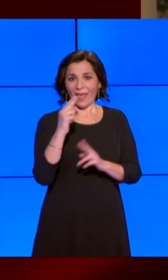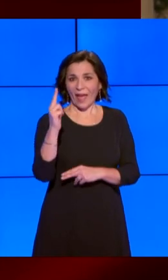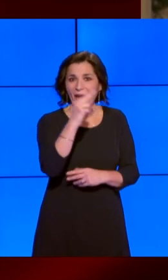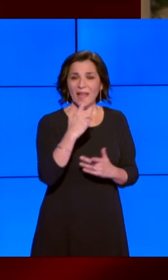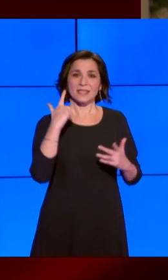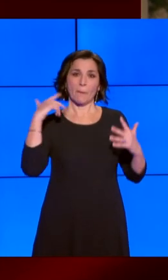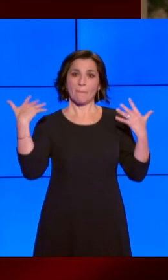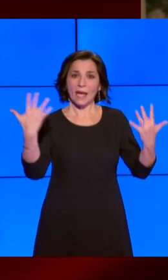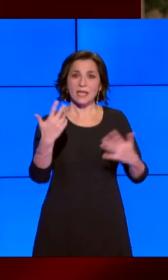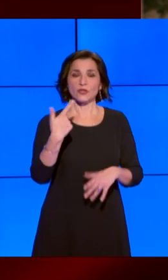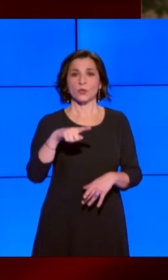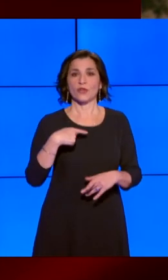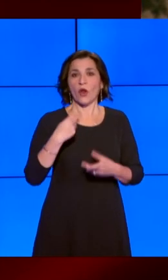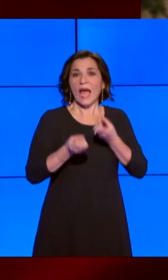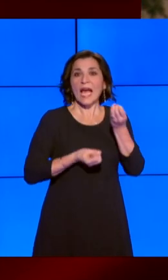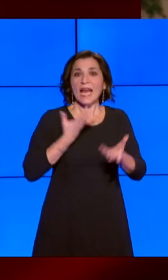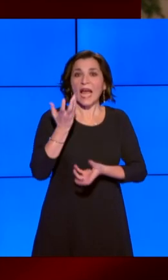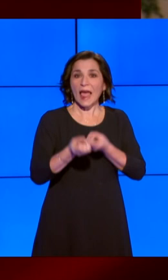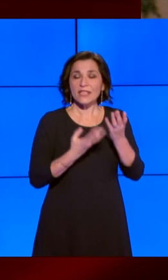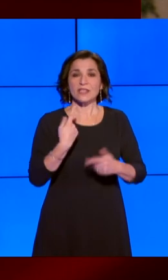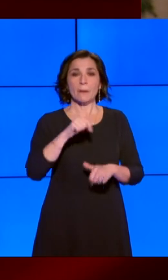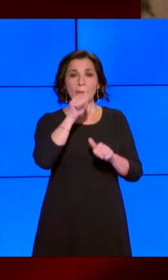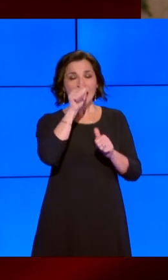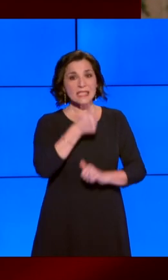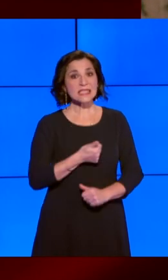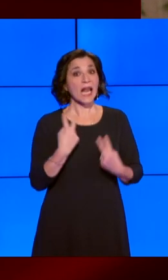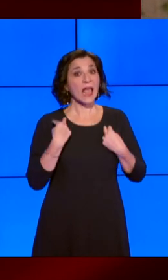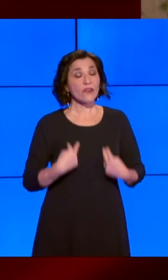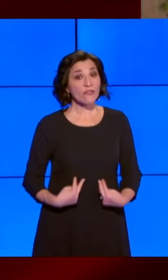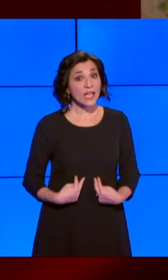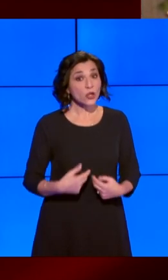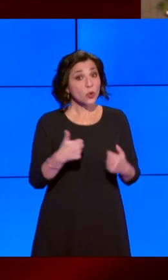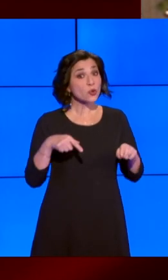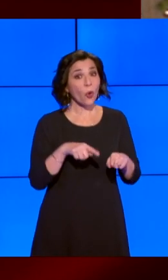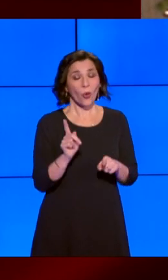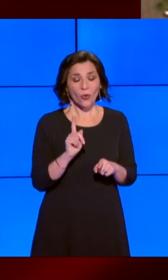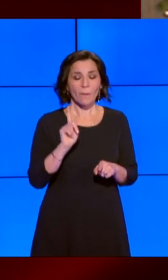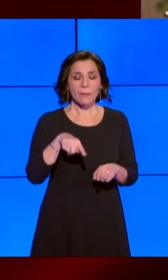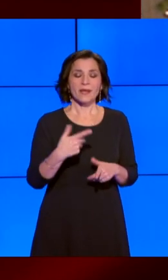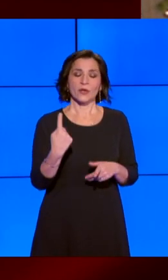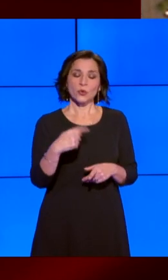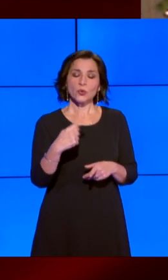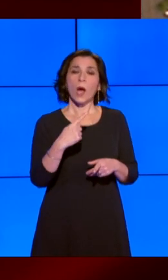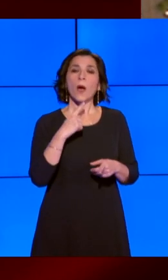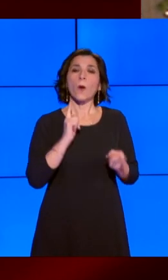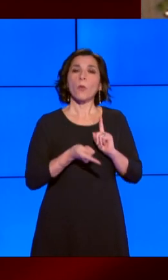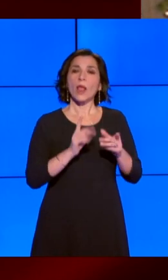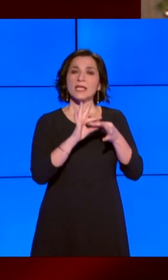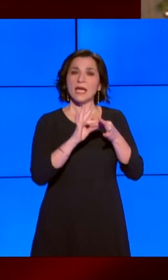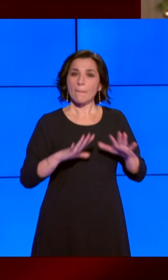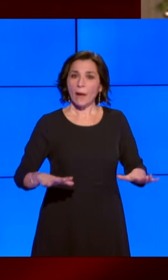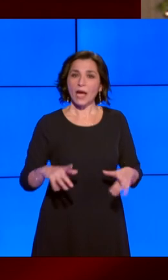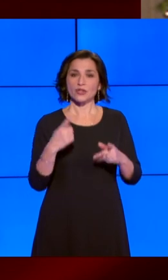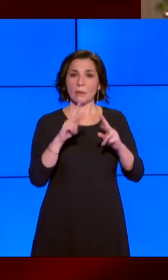per la sua creatività, per il suo stile di vita, ma anche per la sua politica di pace, per la